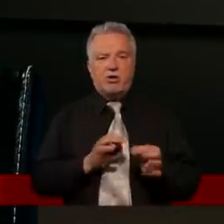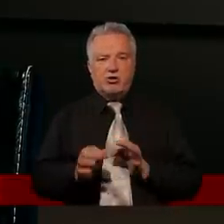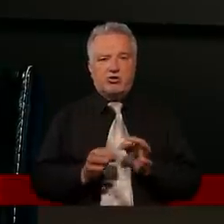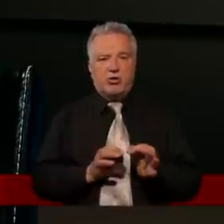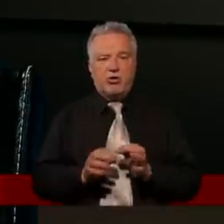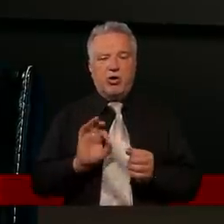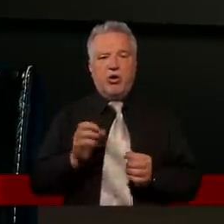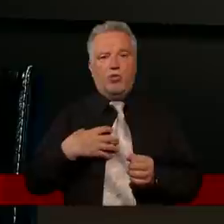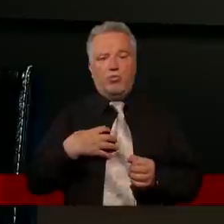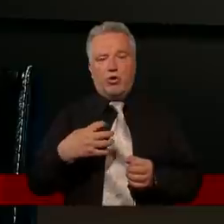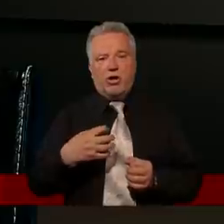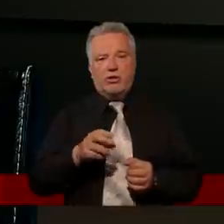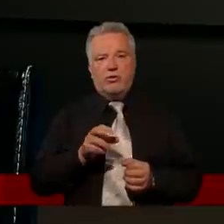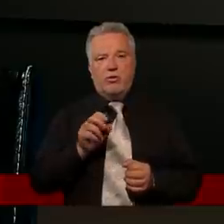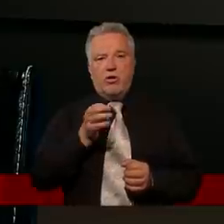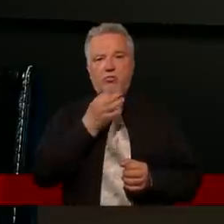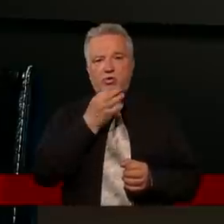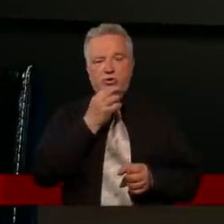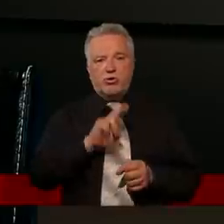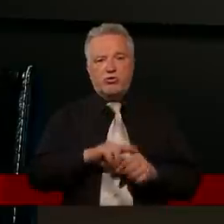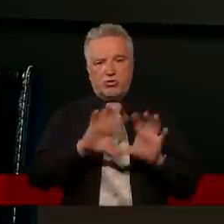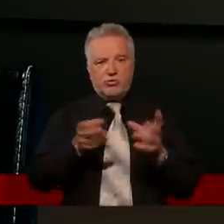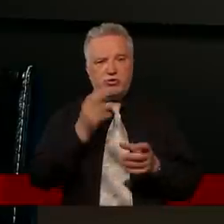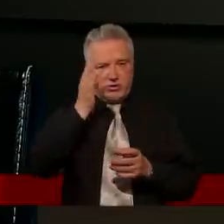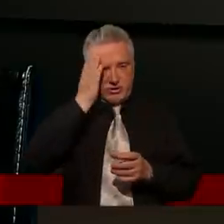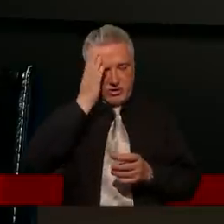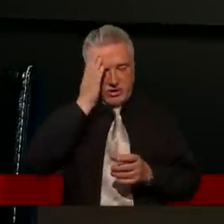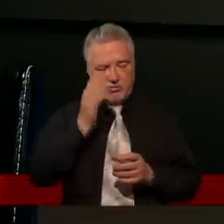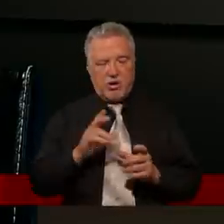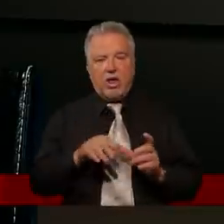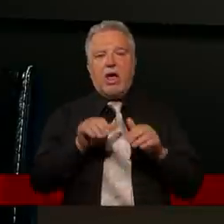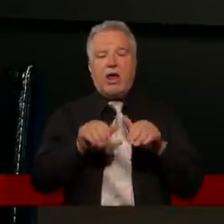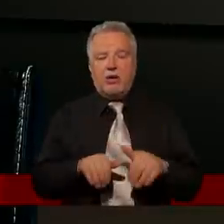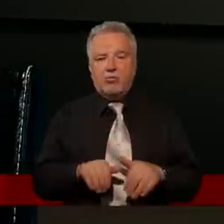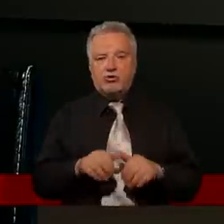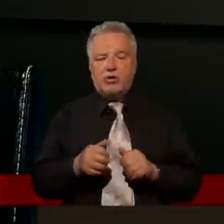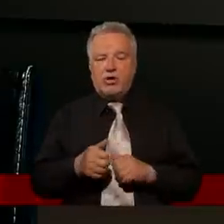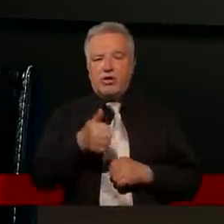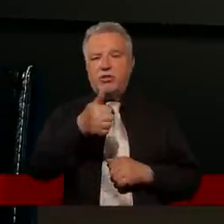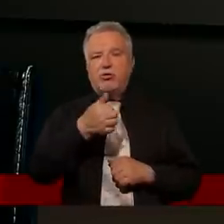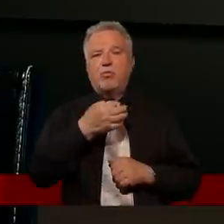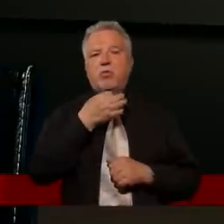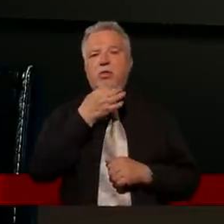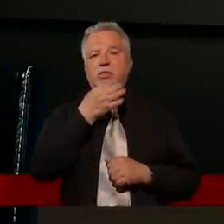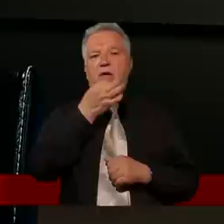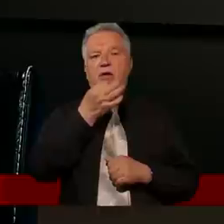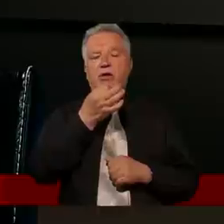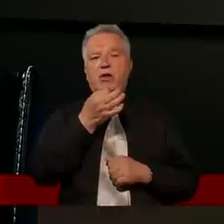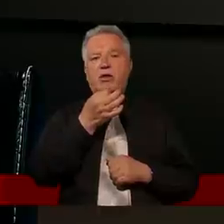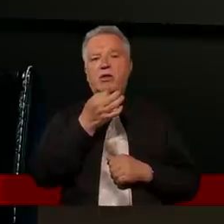o bogatym młodzieńcu, którą większość z nas zna, ale może jedno pytanie,